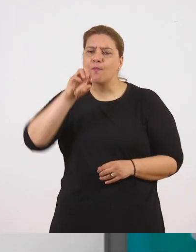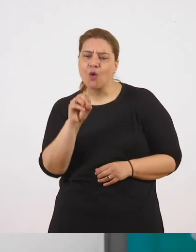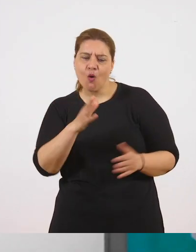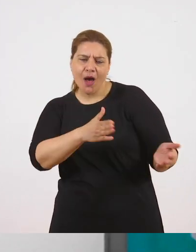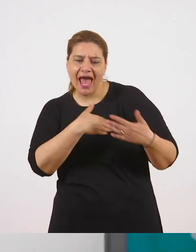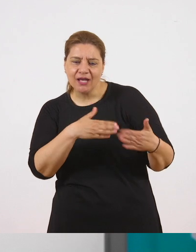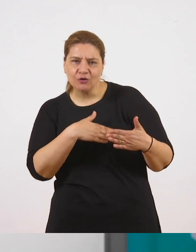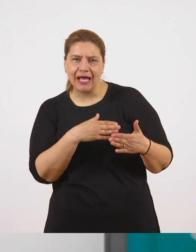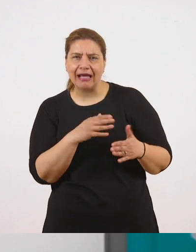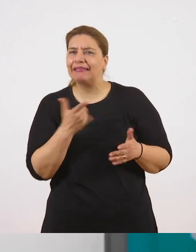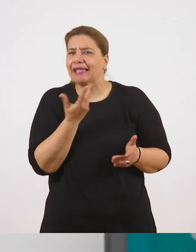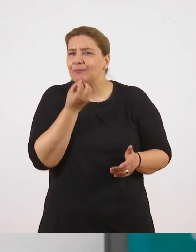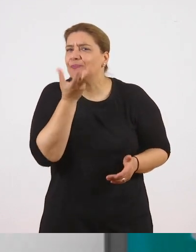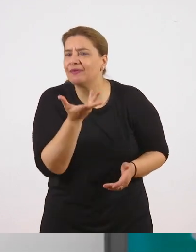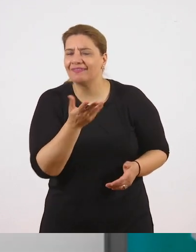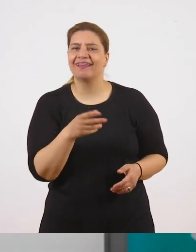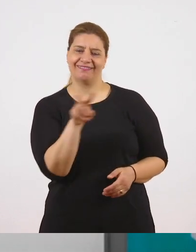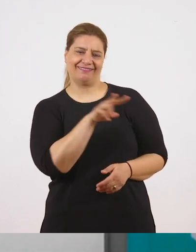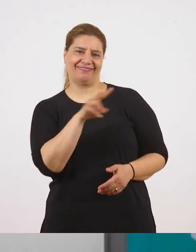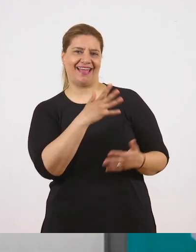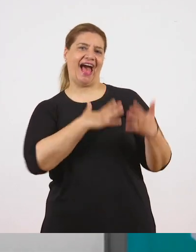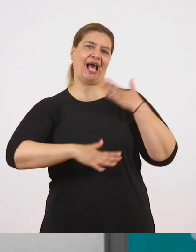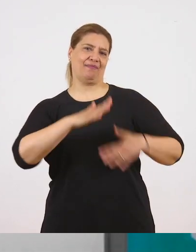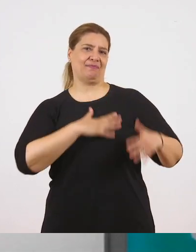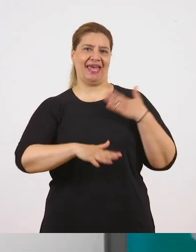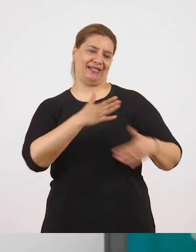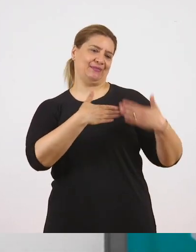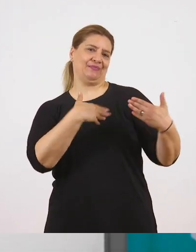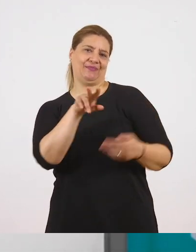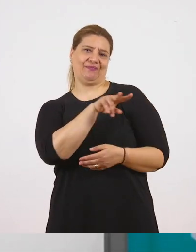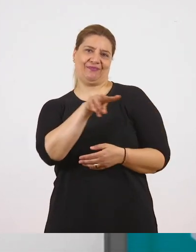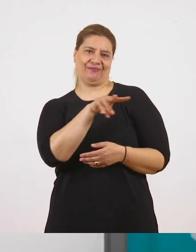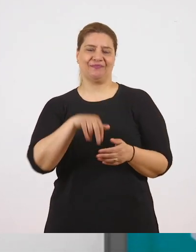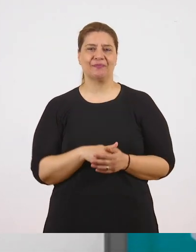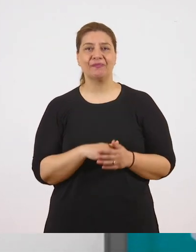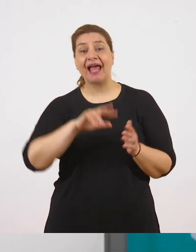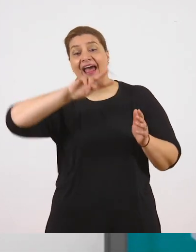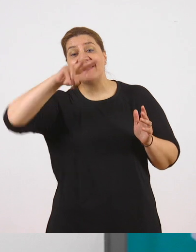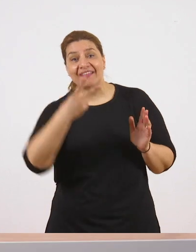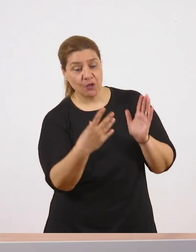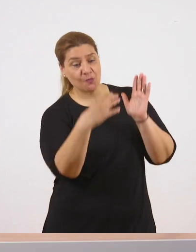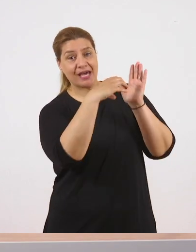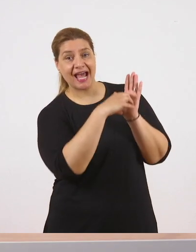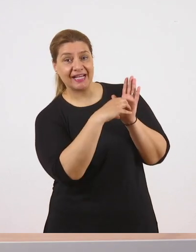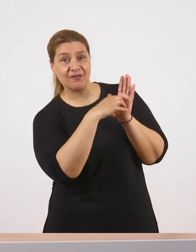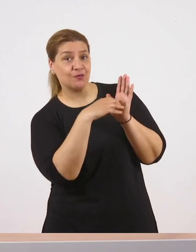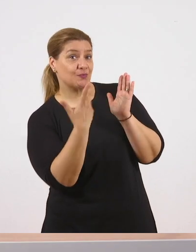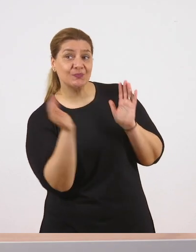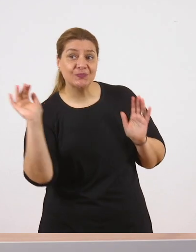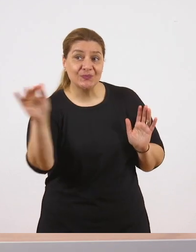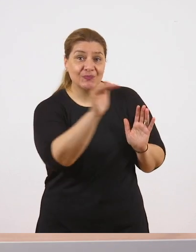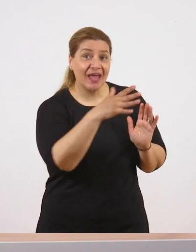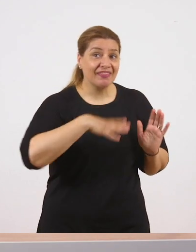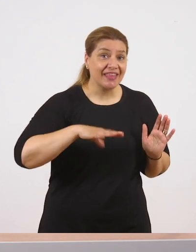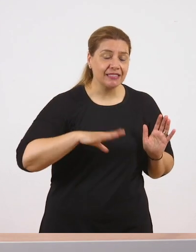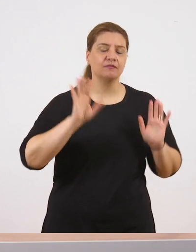αγαπημένο. Ωραία! Πάμε λοιπόν στην επόμενη παράγραφο. Θέλετε κι εσείς